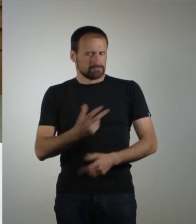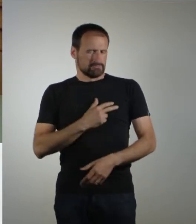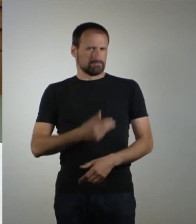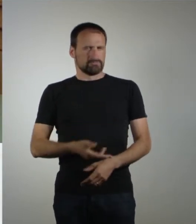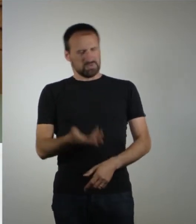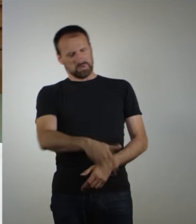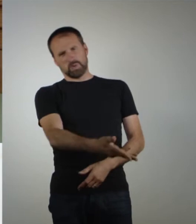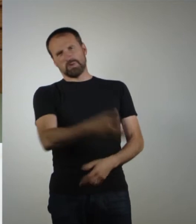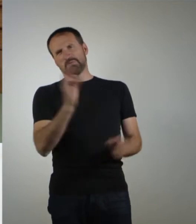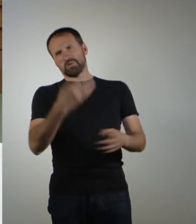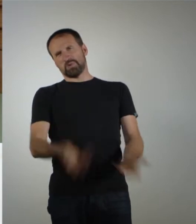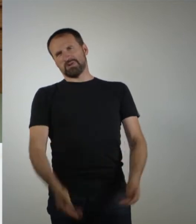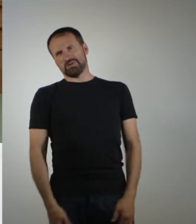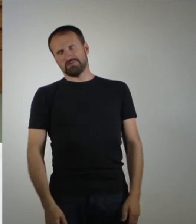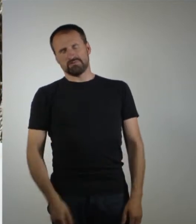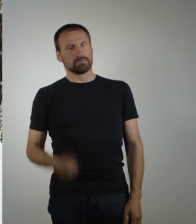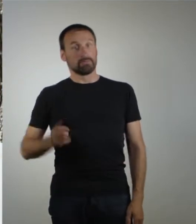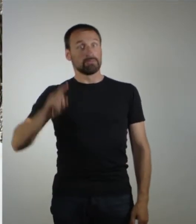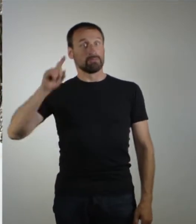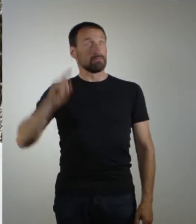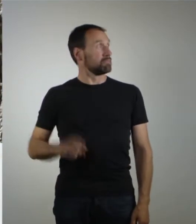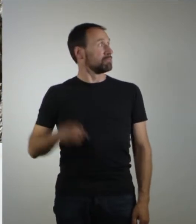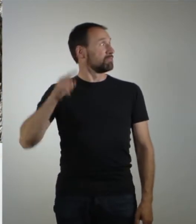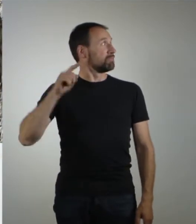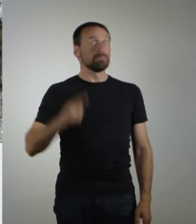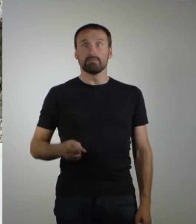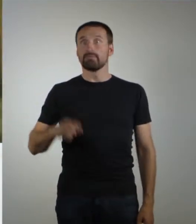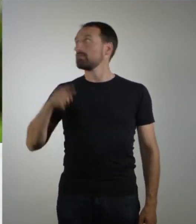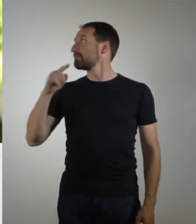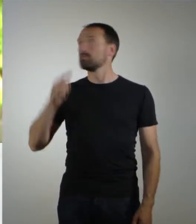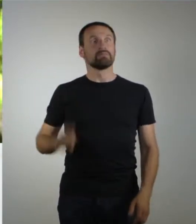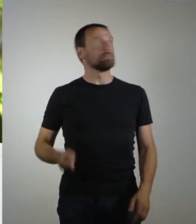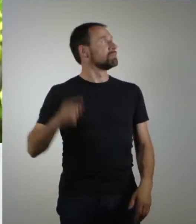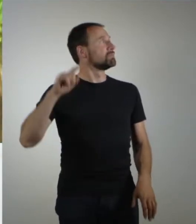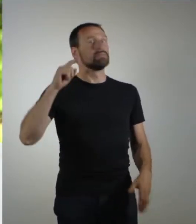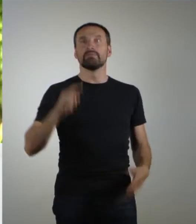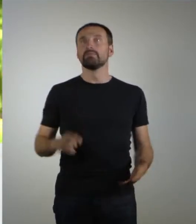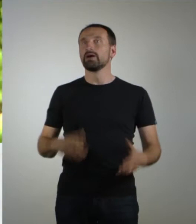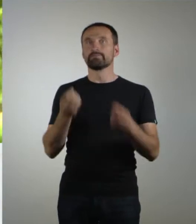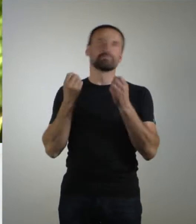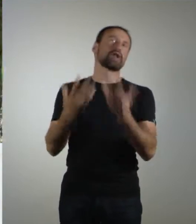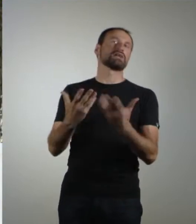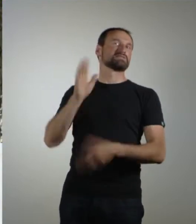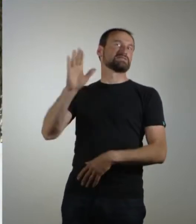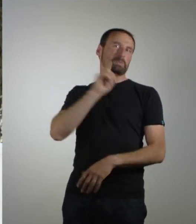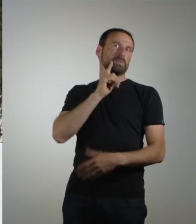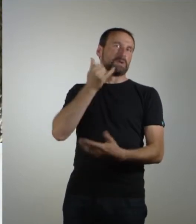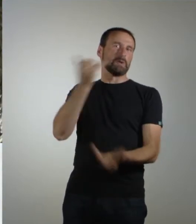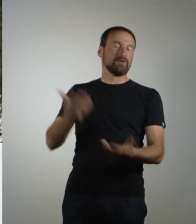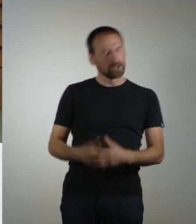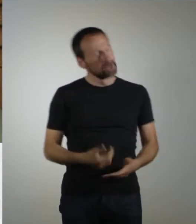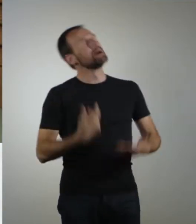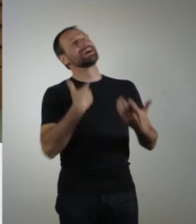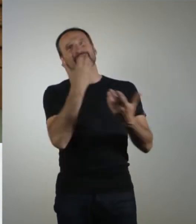ehrlich, die Toten brauchen sie doch eh nicht mehr. In die Tag- und Nebelaktion platzt plötzlich ihre Mutter.